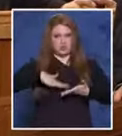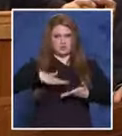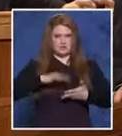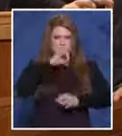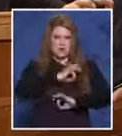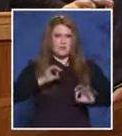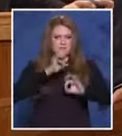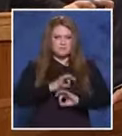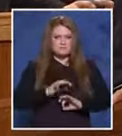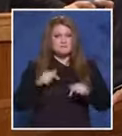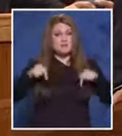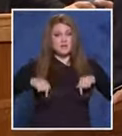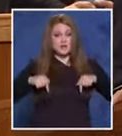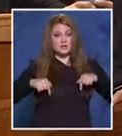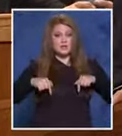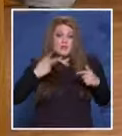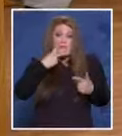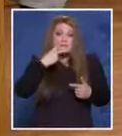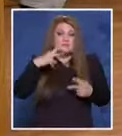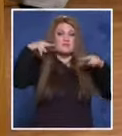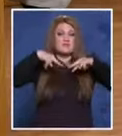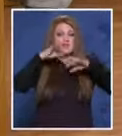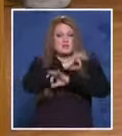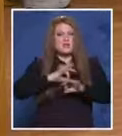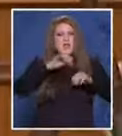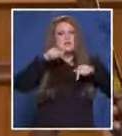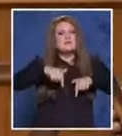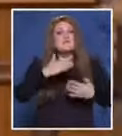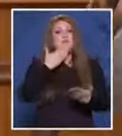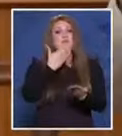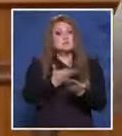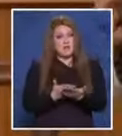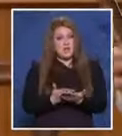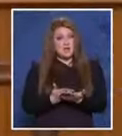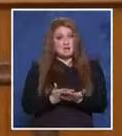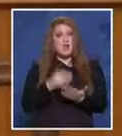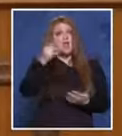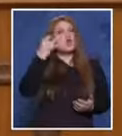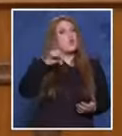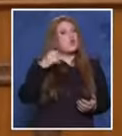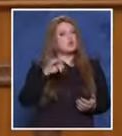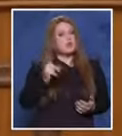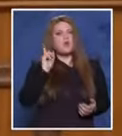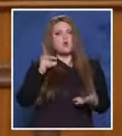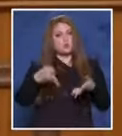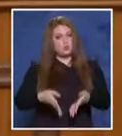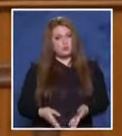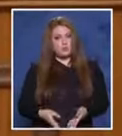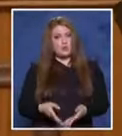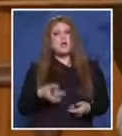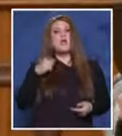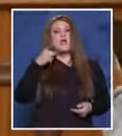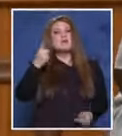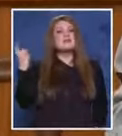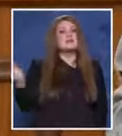Разбрах. Ние сме видяли. За сега ви представихме твърденията на Йордан, който е тук. Ако те